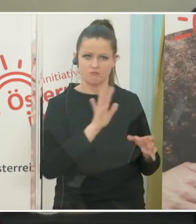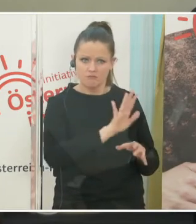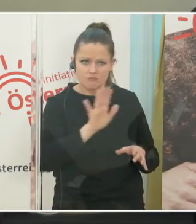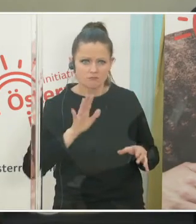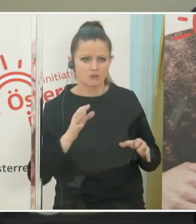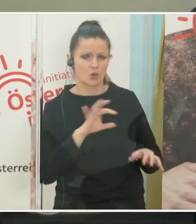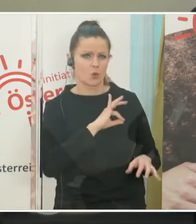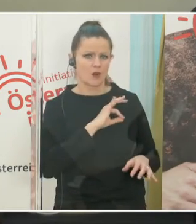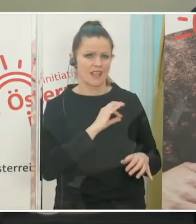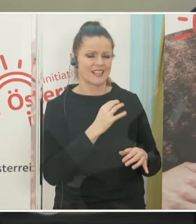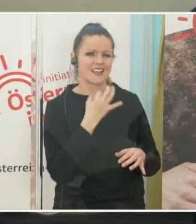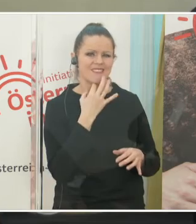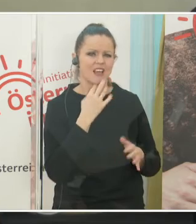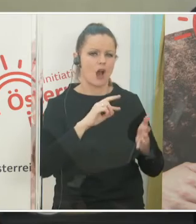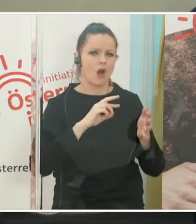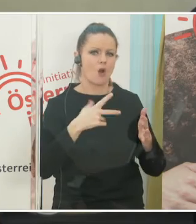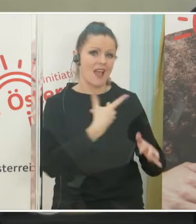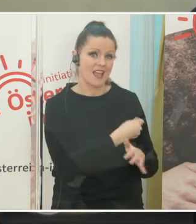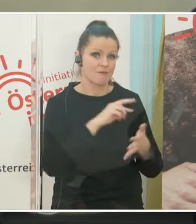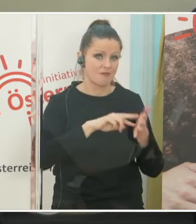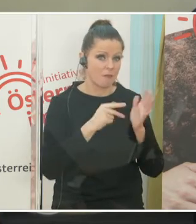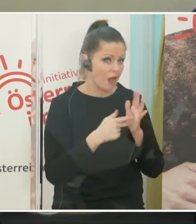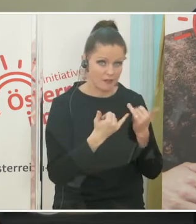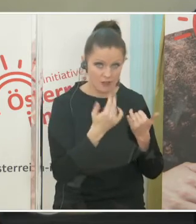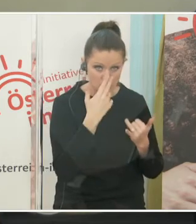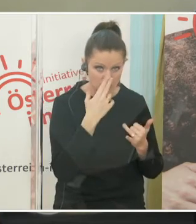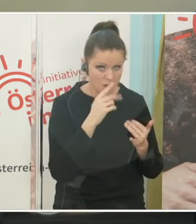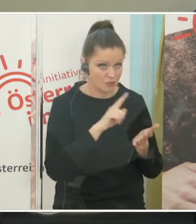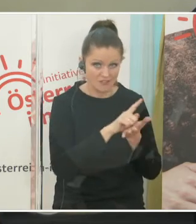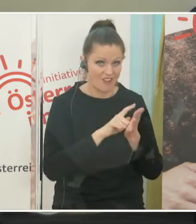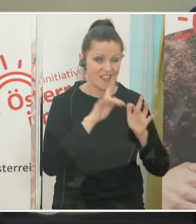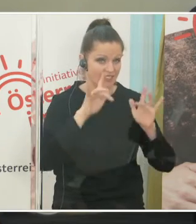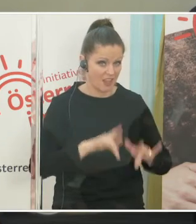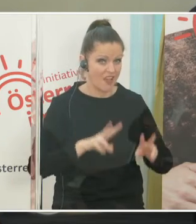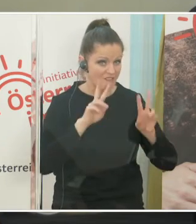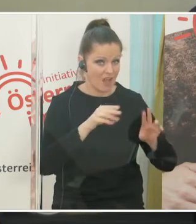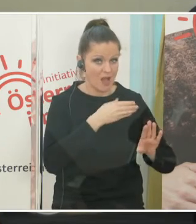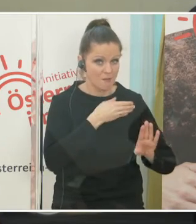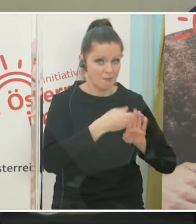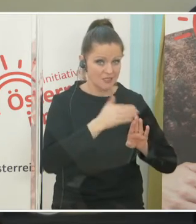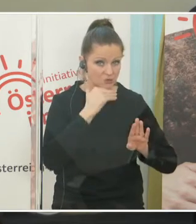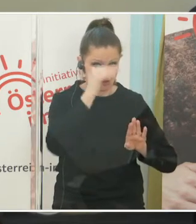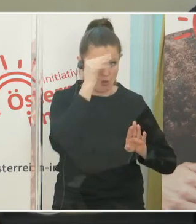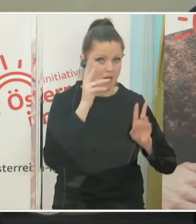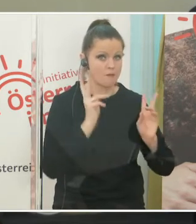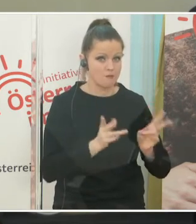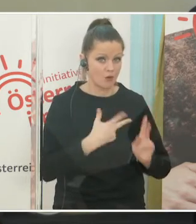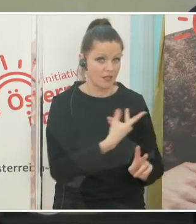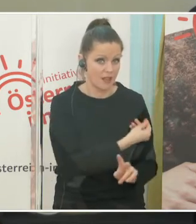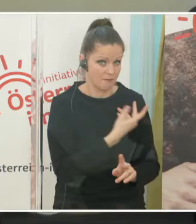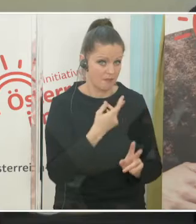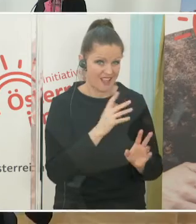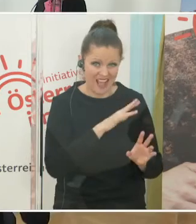Wie ist der genaue Impfplan? Wann soll der genau da sein? Und eben soll das bis Sommer tatsächlich jeder geimpft werden können? Ja,